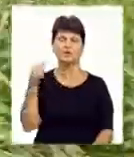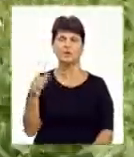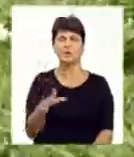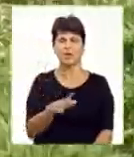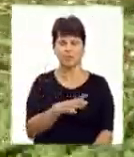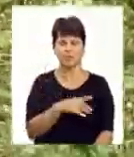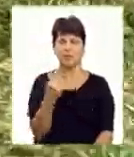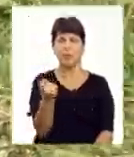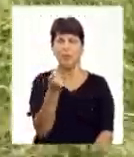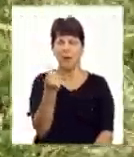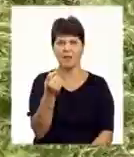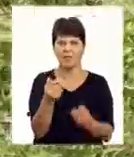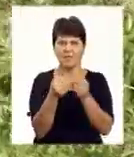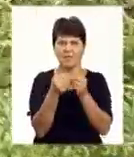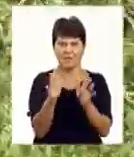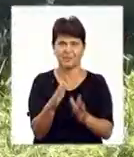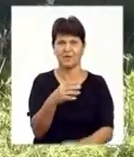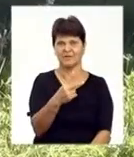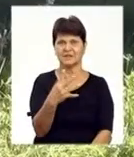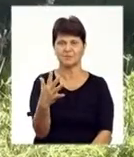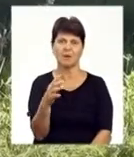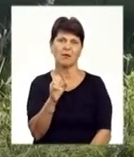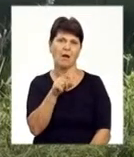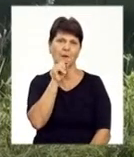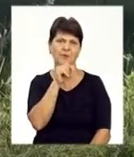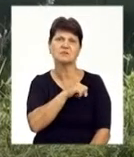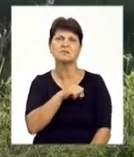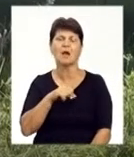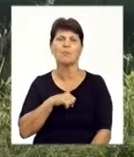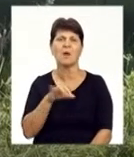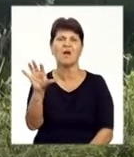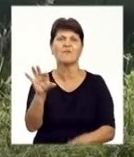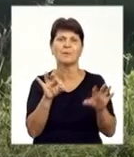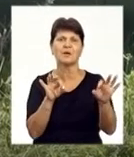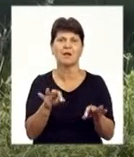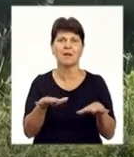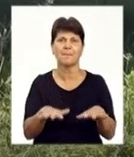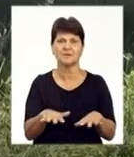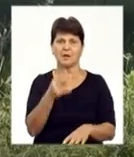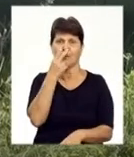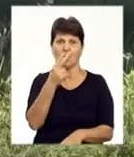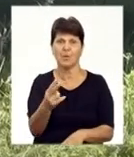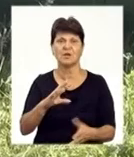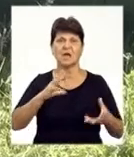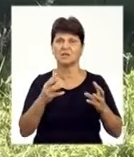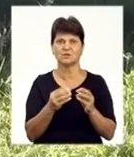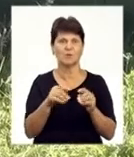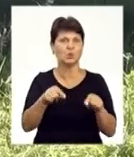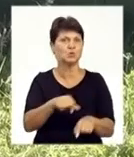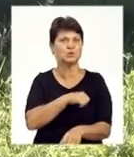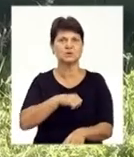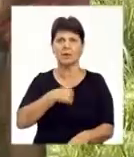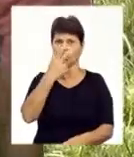25 голів фазана. Але фазан птиця вибаглива, вона сама вибирає собі місце. І як ми побачили по тих результатах, він тут найкраще